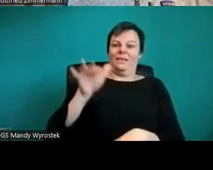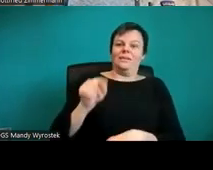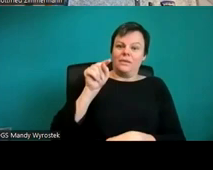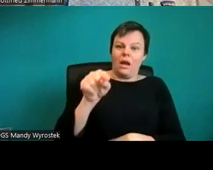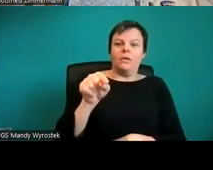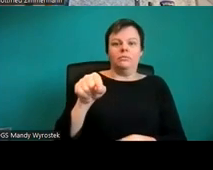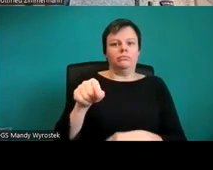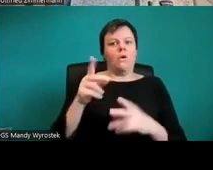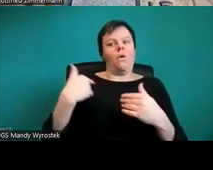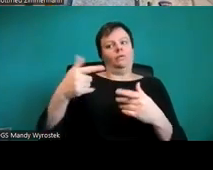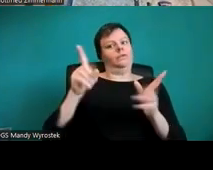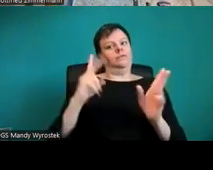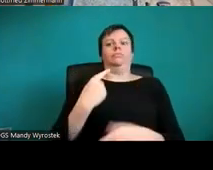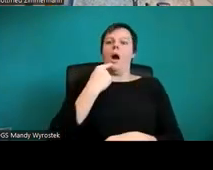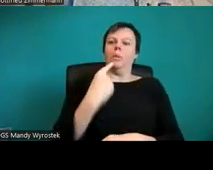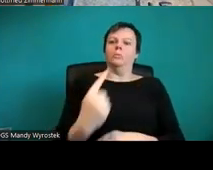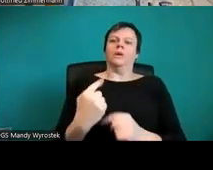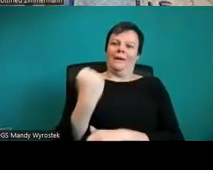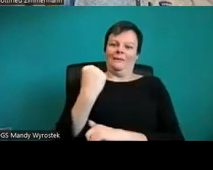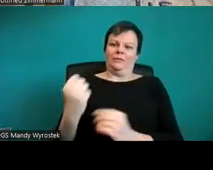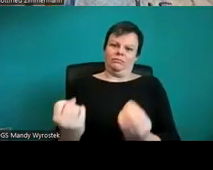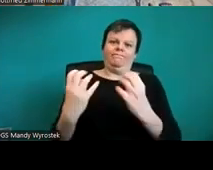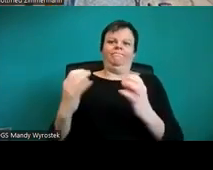Jetzt ist es natürlich so, es gibt bestimmte Fälle,